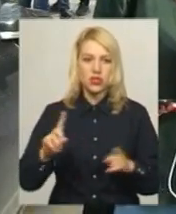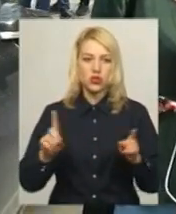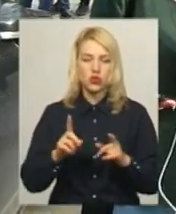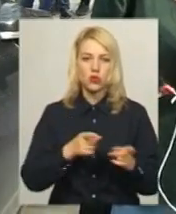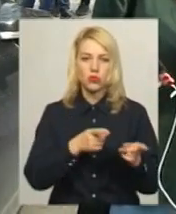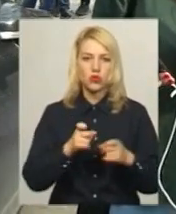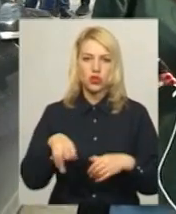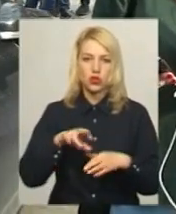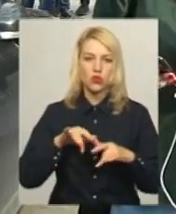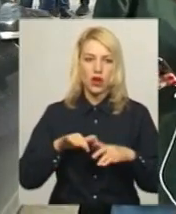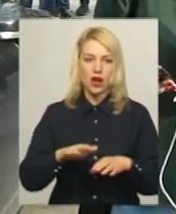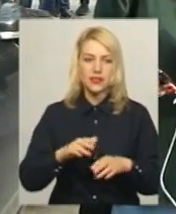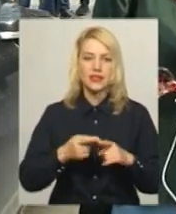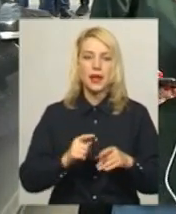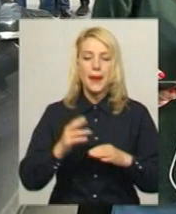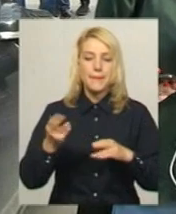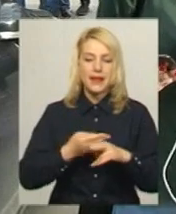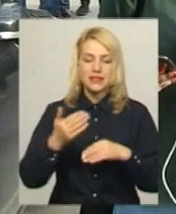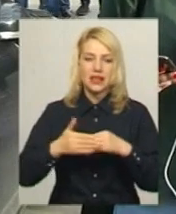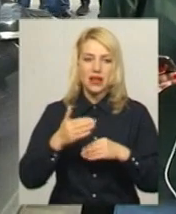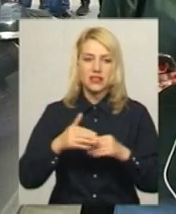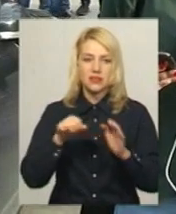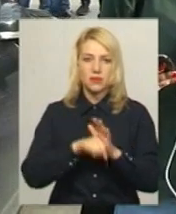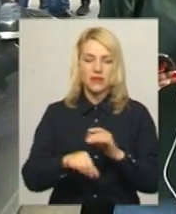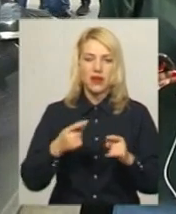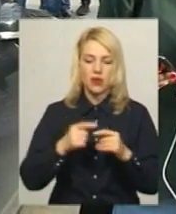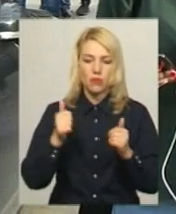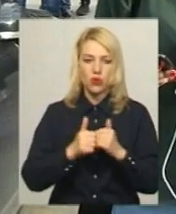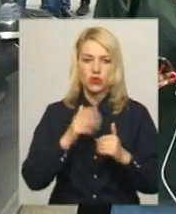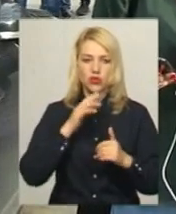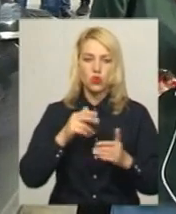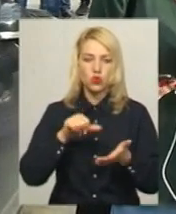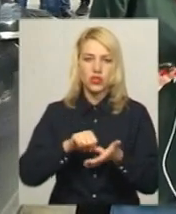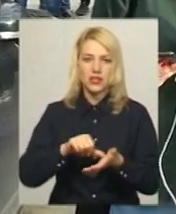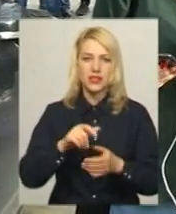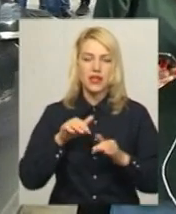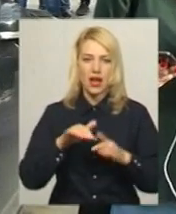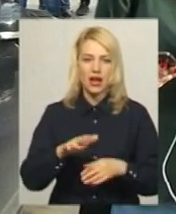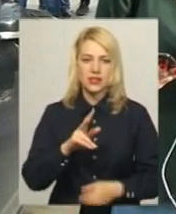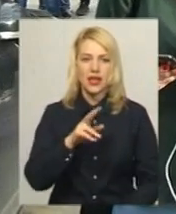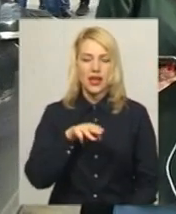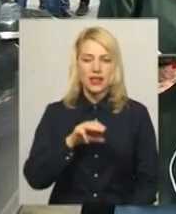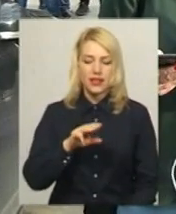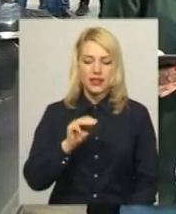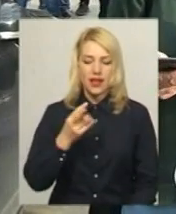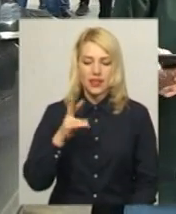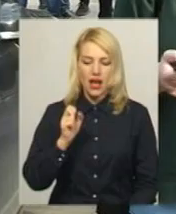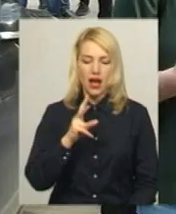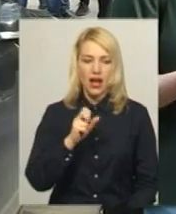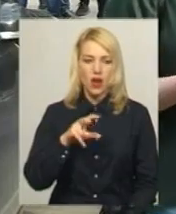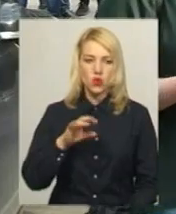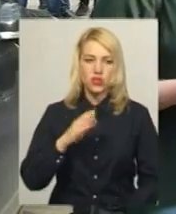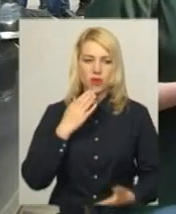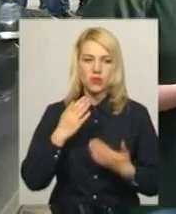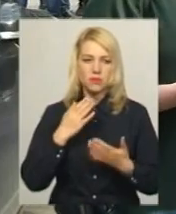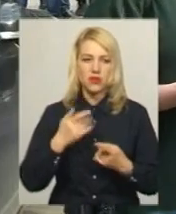долучитися до акції «Безкарність вбиває». Поруч зі мною учасниця акції Тетяна Калюшна. Ми трішки зараз з нею поспілкуємося.